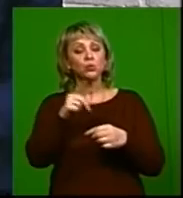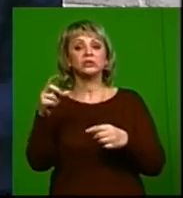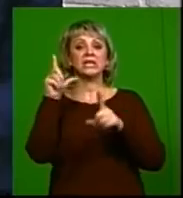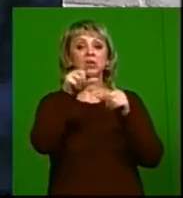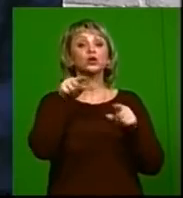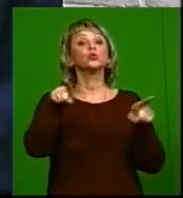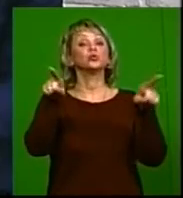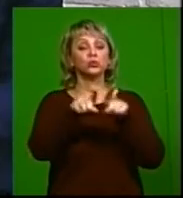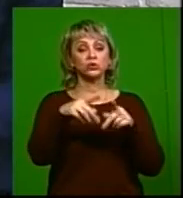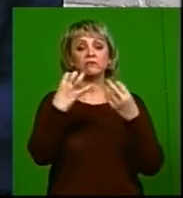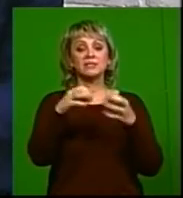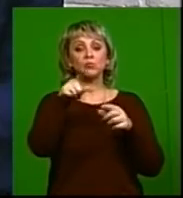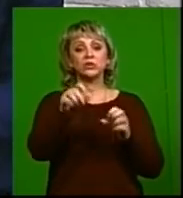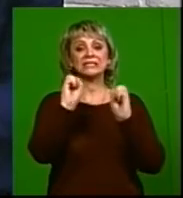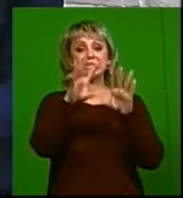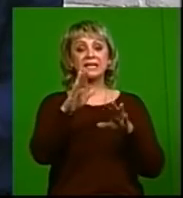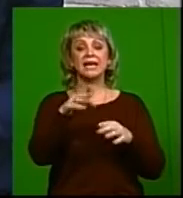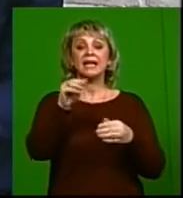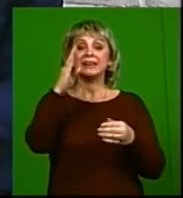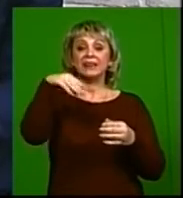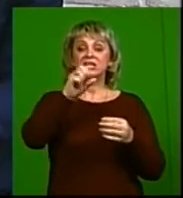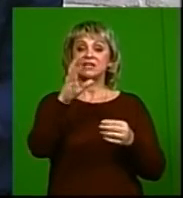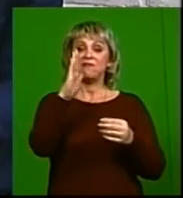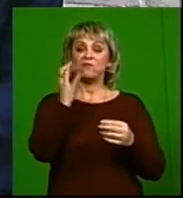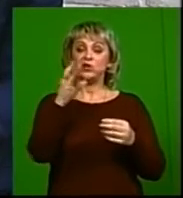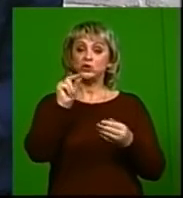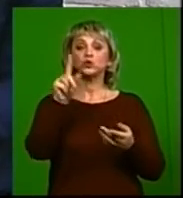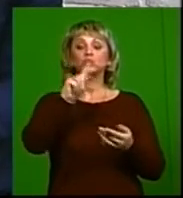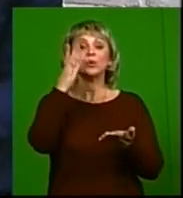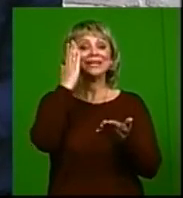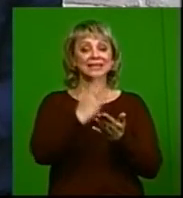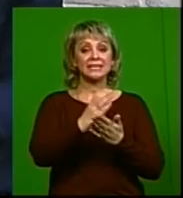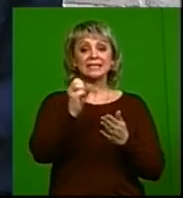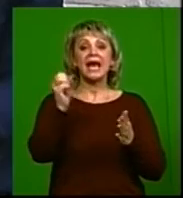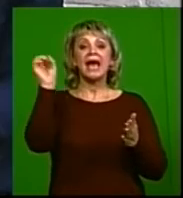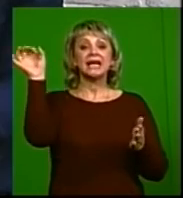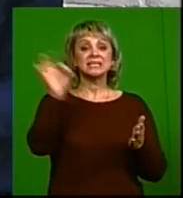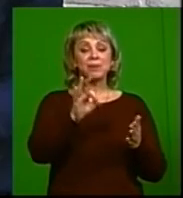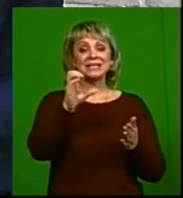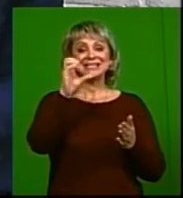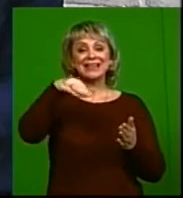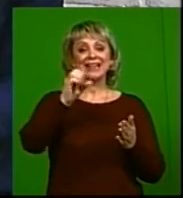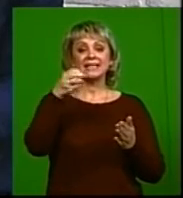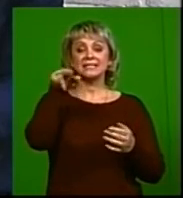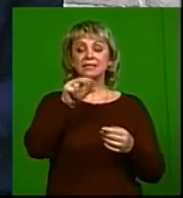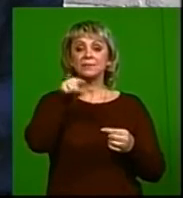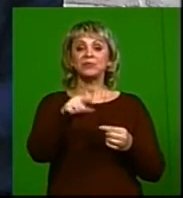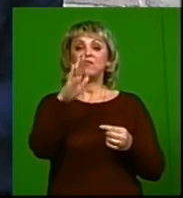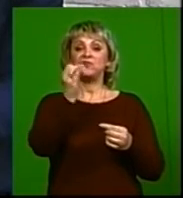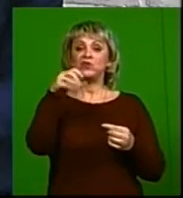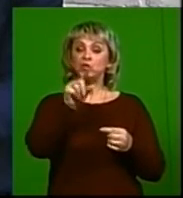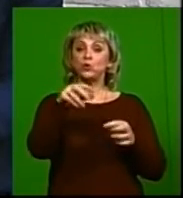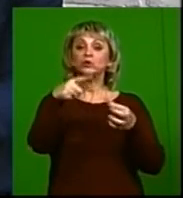возможность сдать тест на ВИЧ. Кроме того, мне хочется рассказать о том, что существует сегодня экспресс-тесты на ВИЧ. Экспресс-тест на ВИЧ